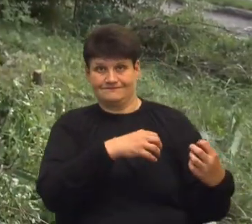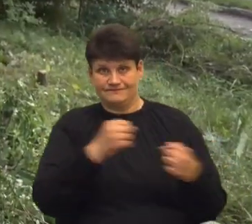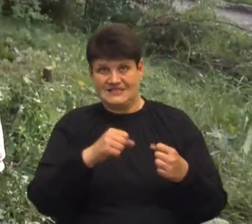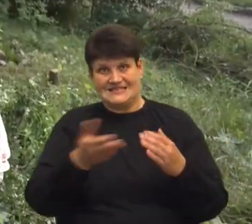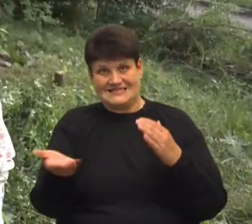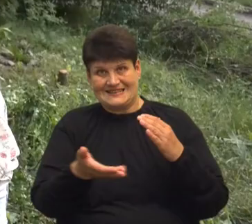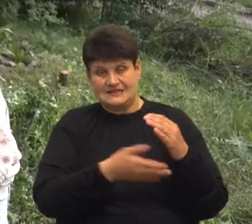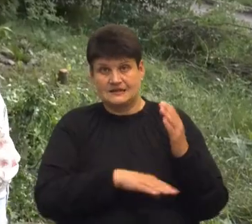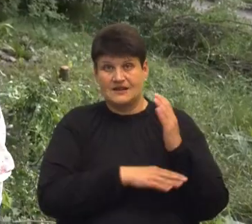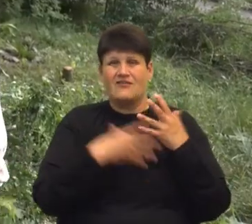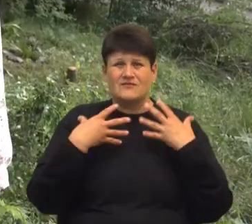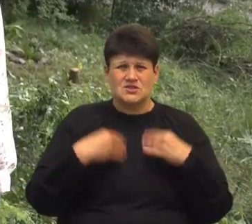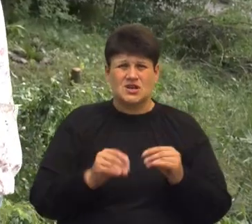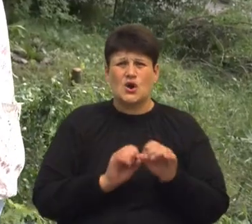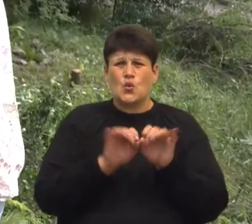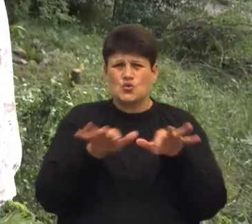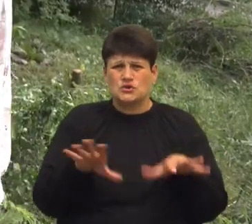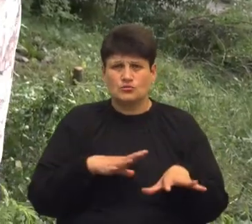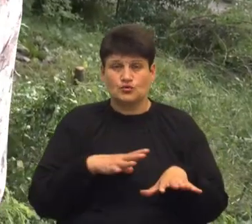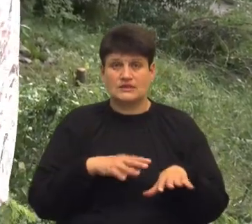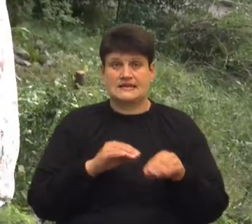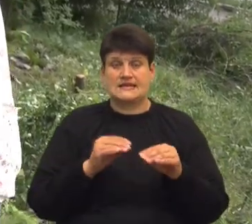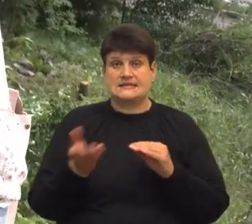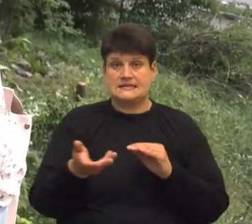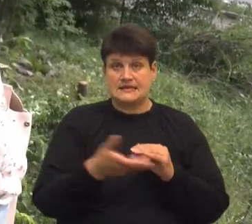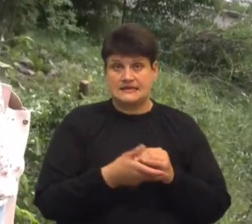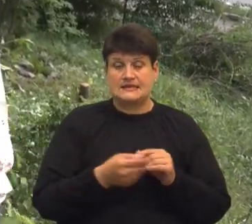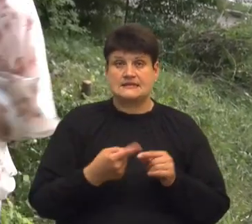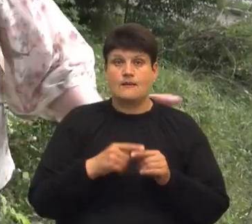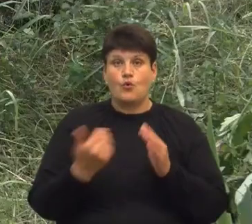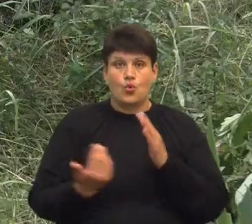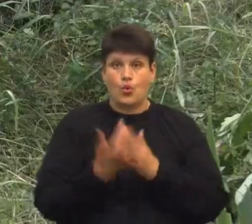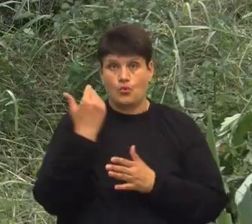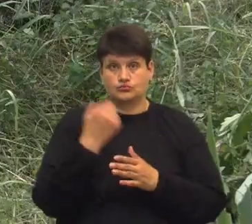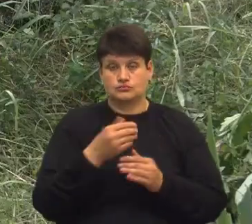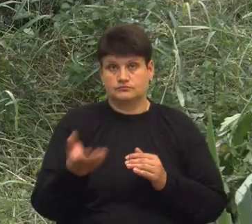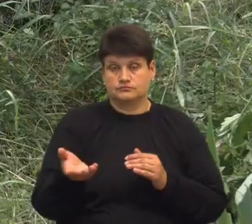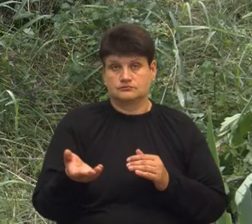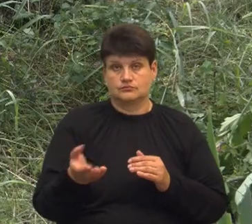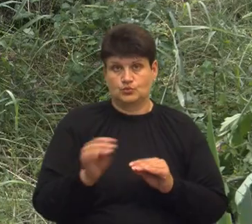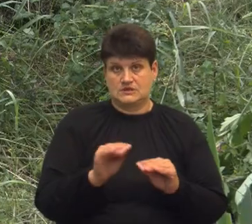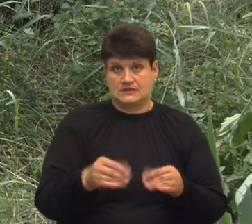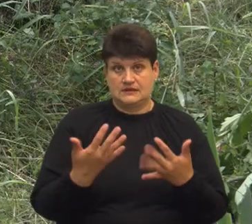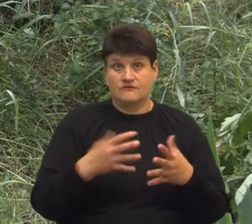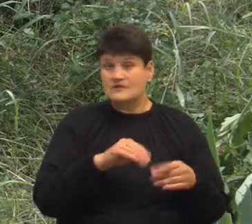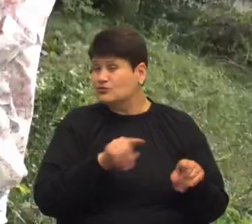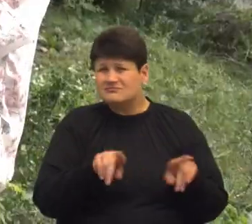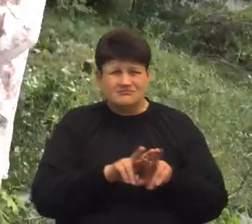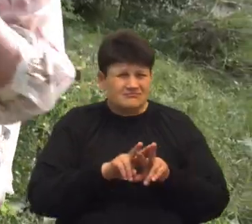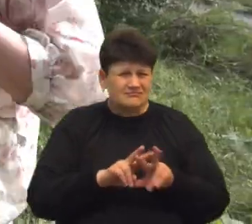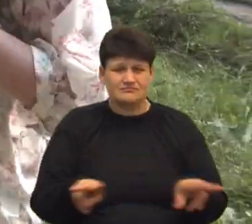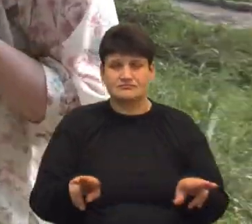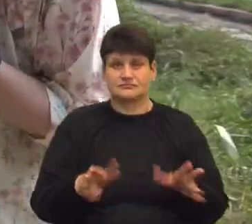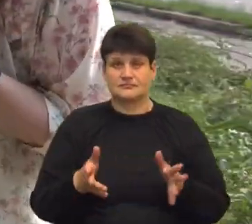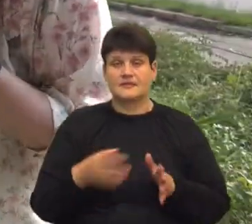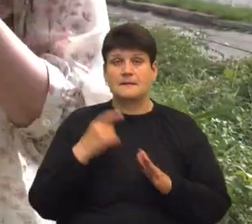Всі кущі вже були зрізані, це вже ми по-новому все посадили. Всі кущі лежали, отак от лежали. Ви знаєте, такий самий почерк. Ми